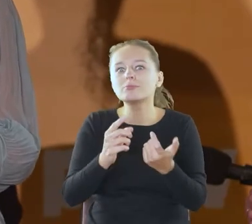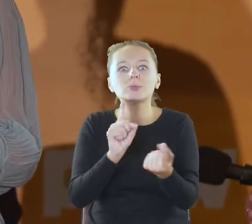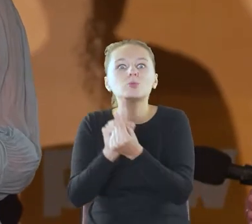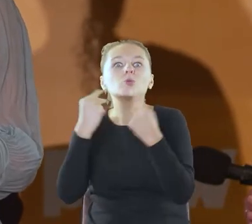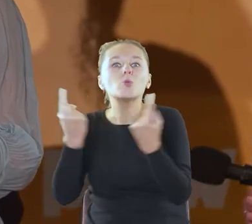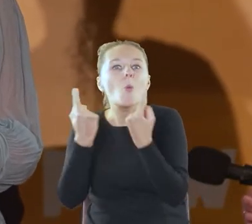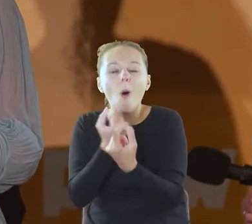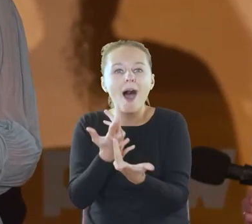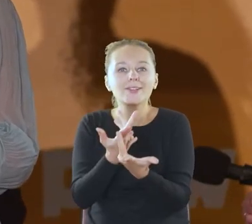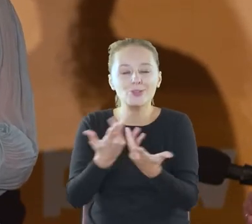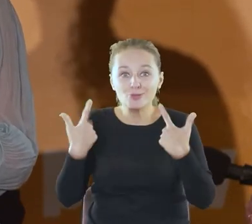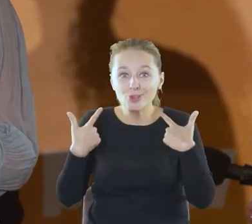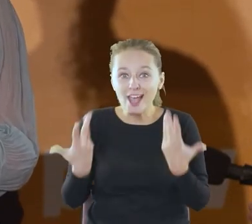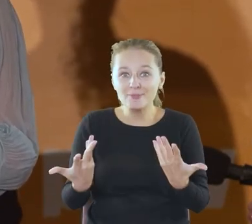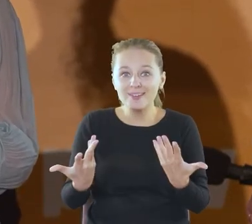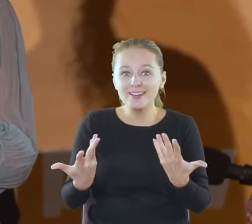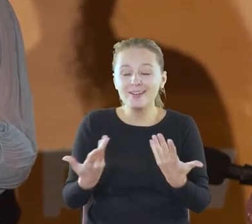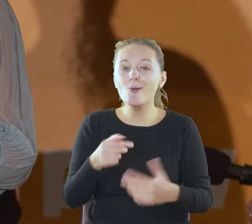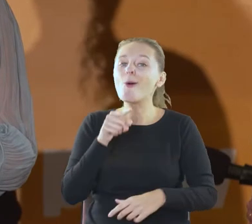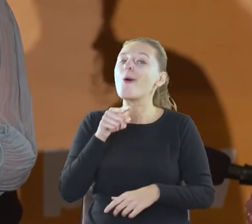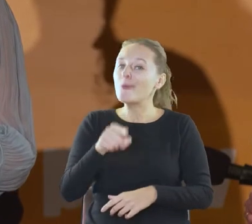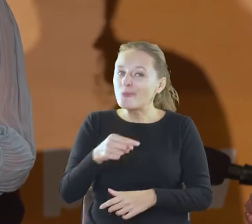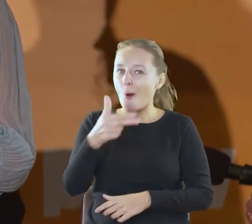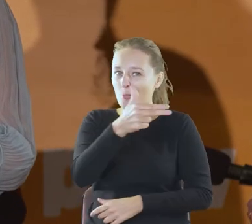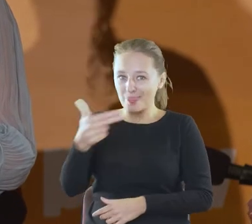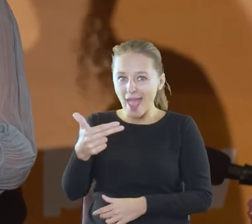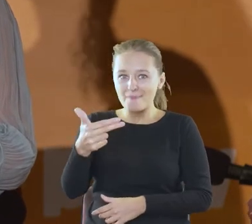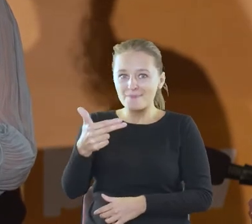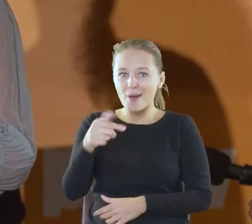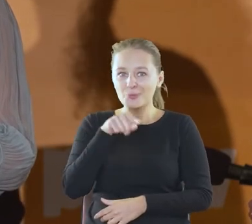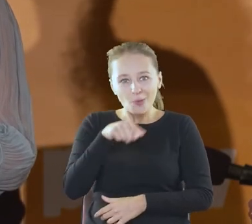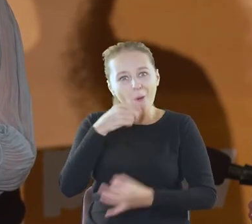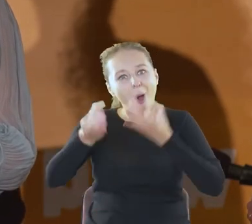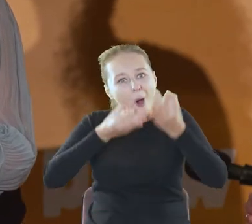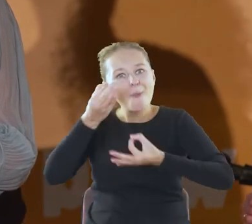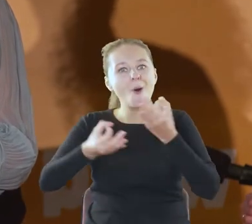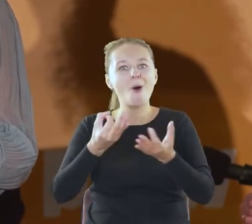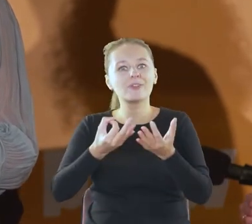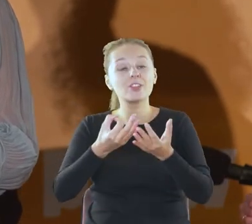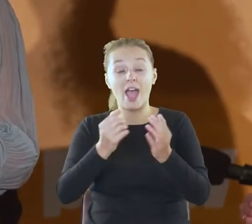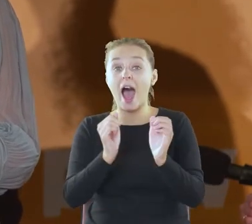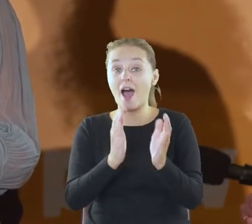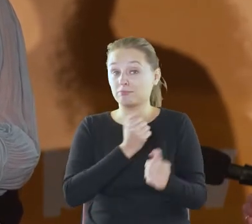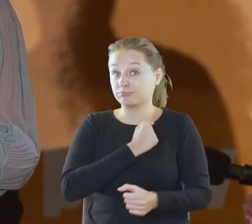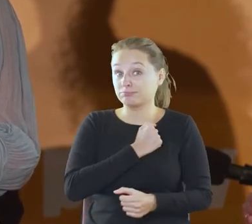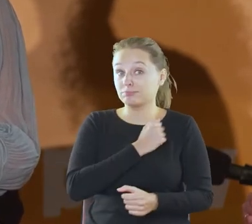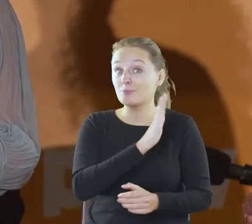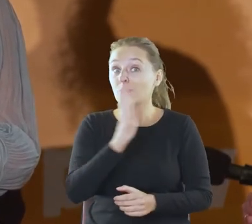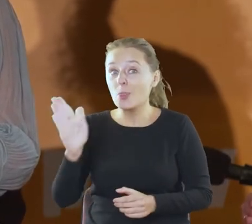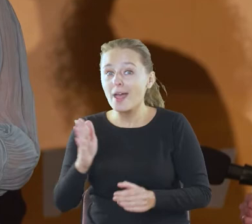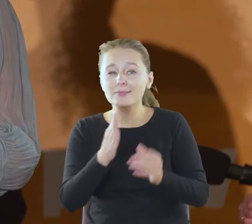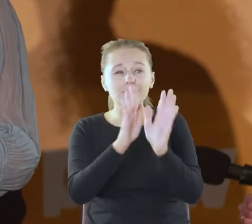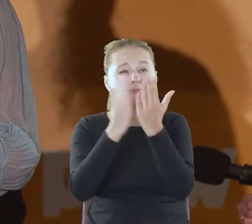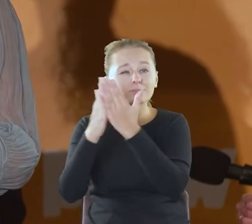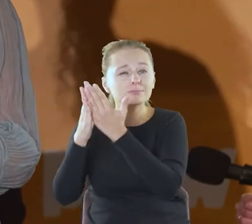się z nami dzieje, żyjemy. To jest temat, to jest powieść, a w bibliotece tych powieści na